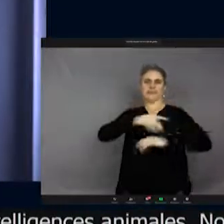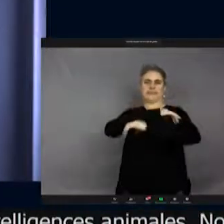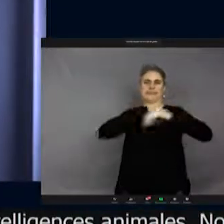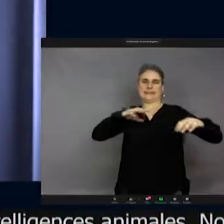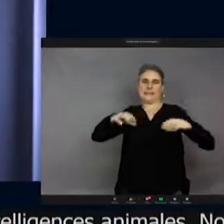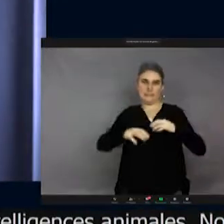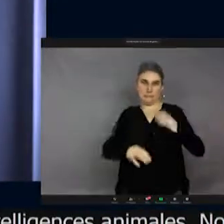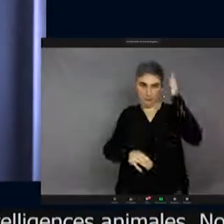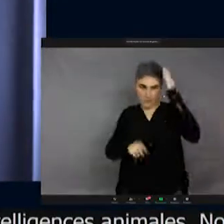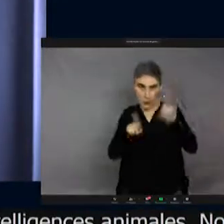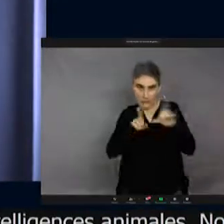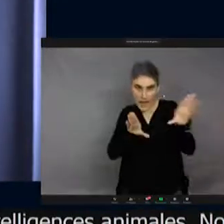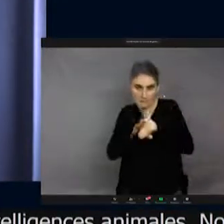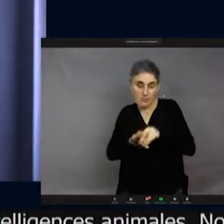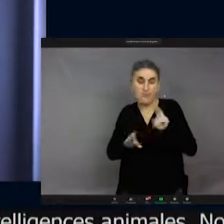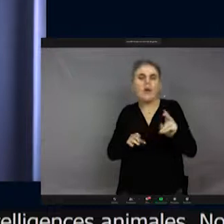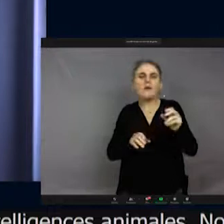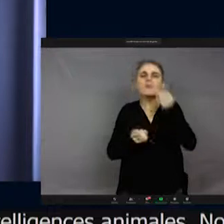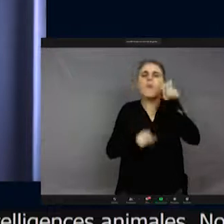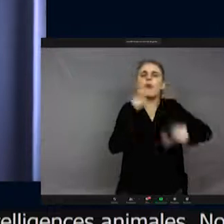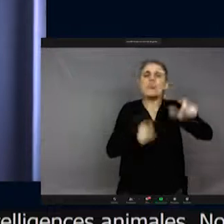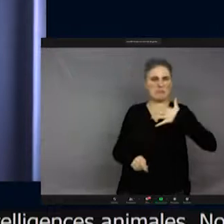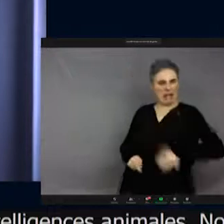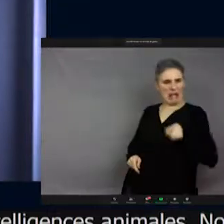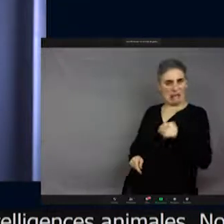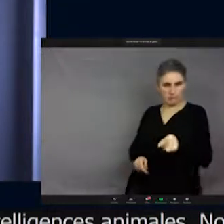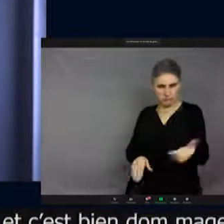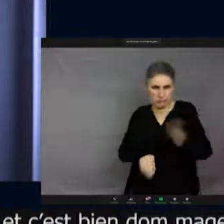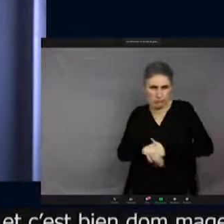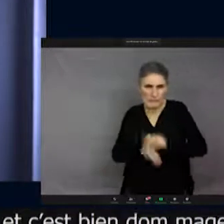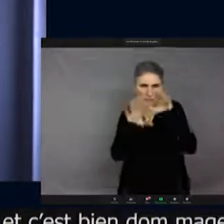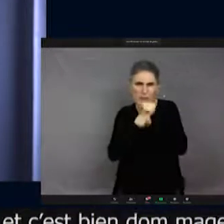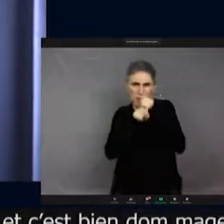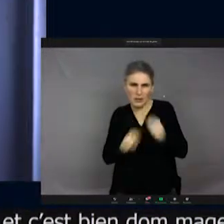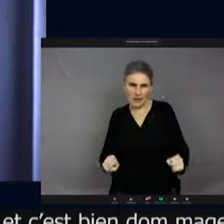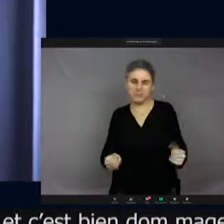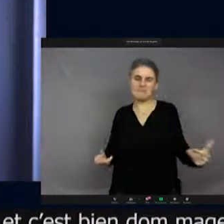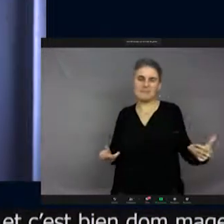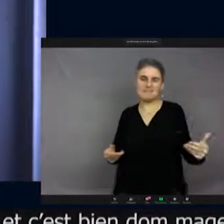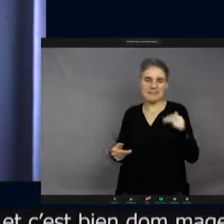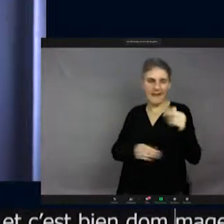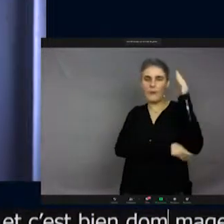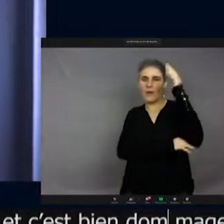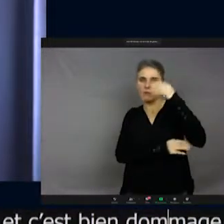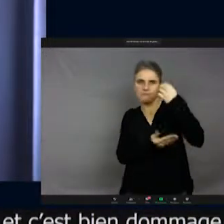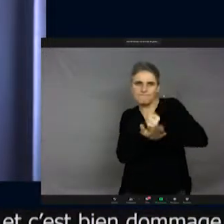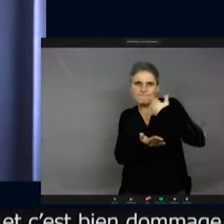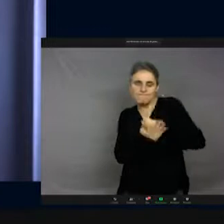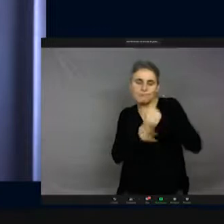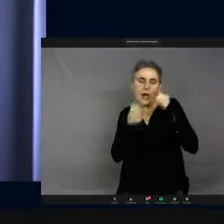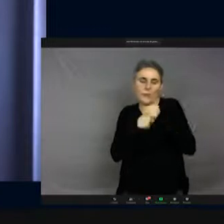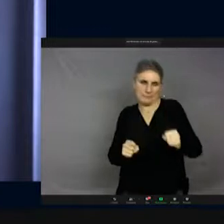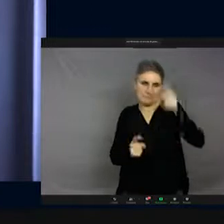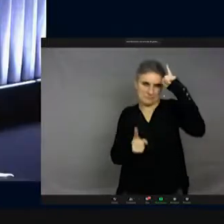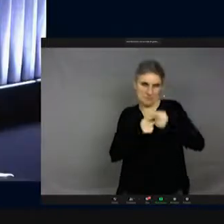voir, ils sont incroyables. Et nous allons avoir beaucoup d'informations sur ces amis les insectes avec